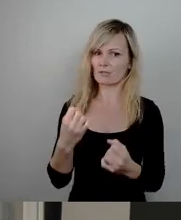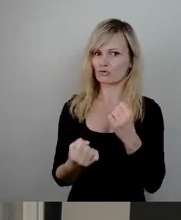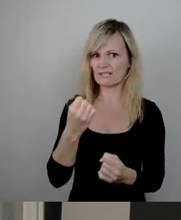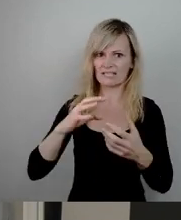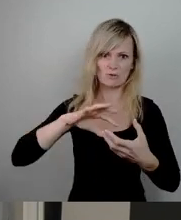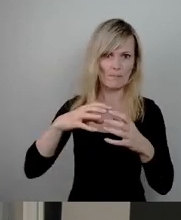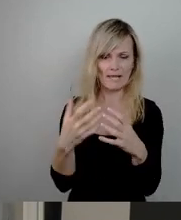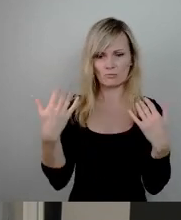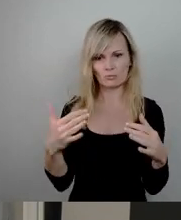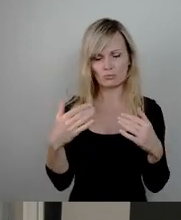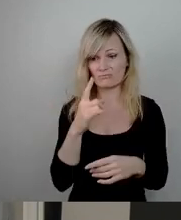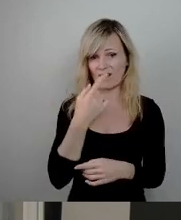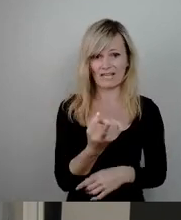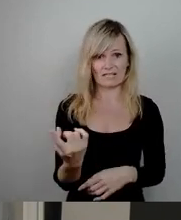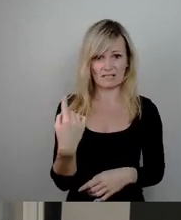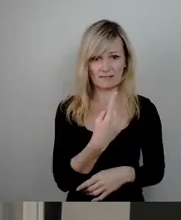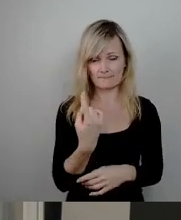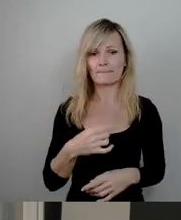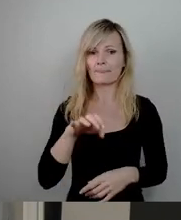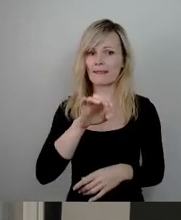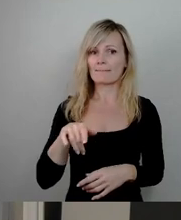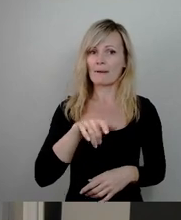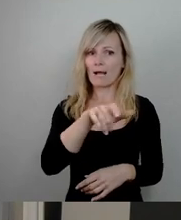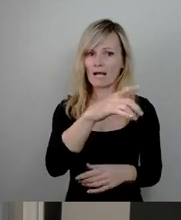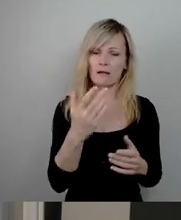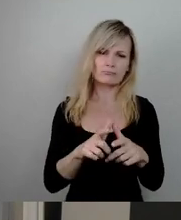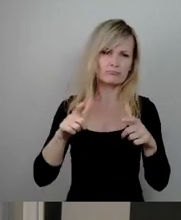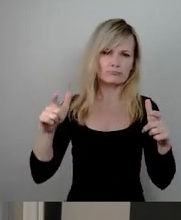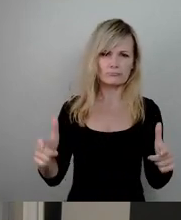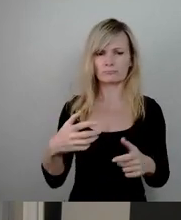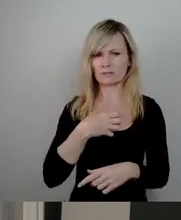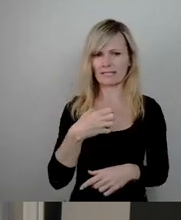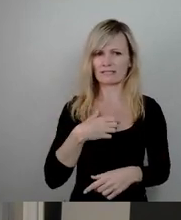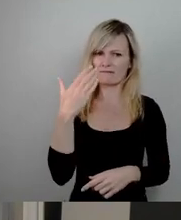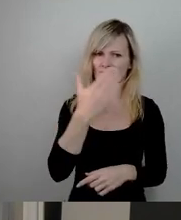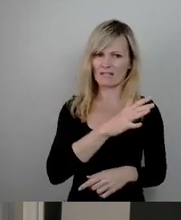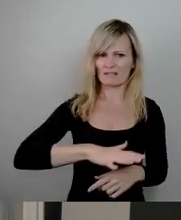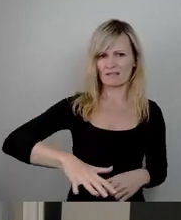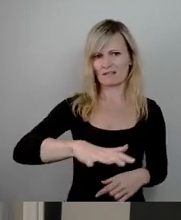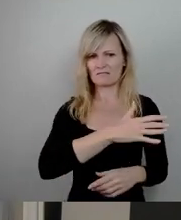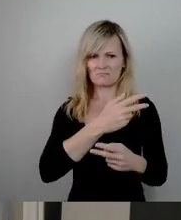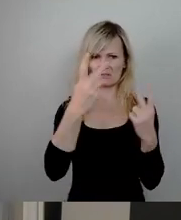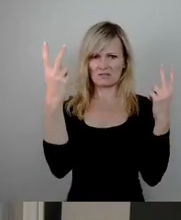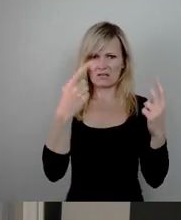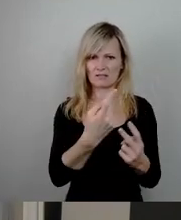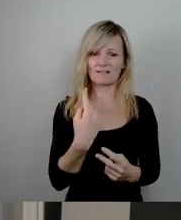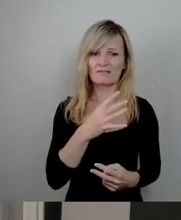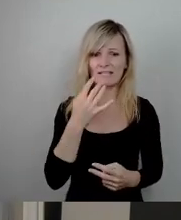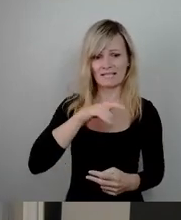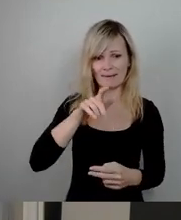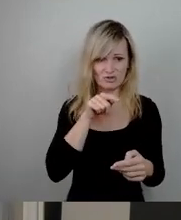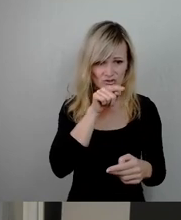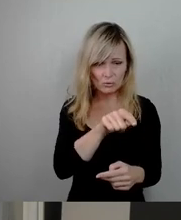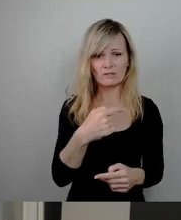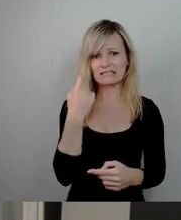Ja, das Elbermare ist eine Institution im Dresdner Westen und viele Leute vor Ort machen sich Sorgen, seitdem